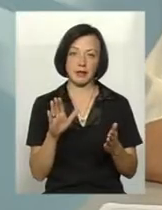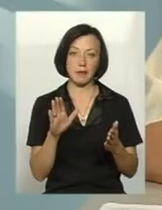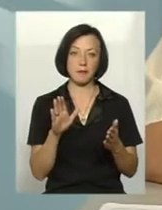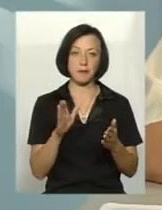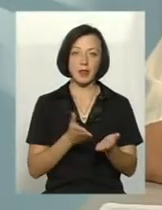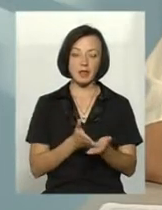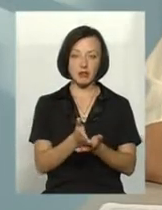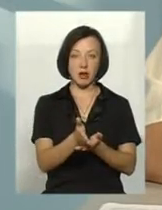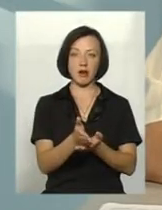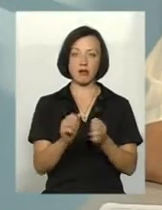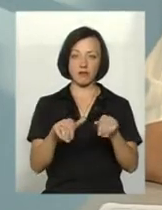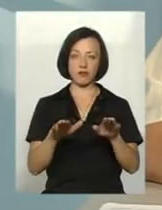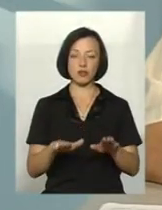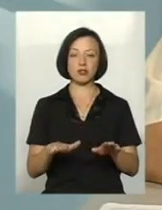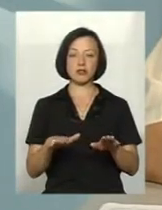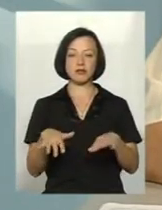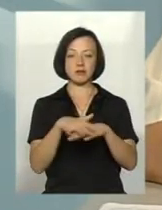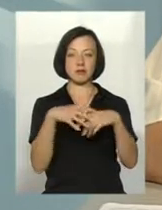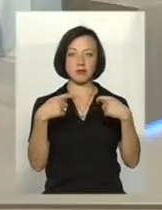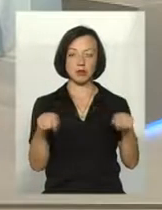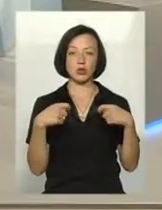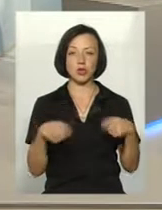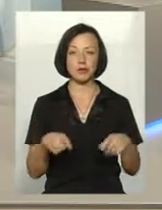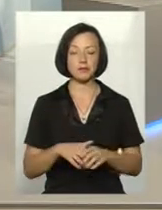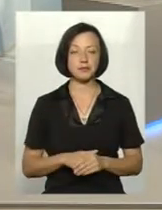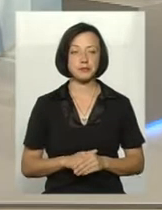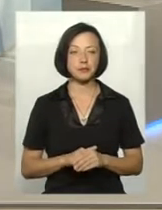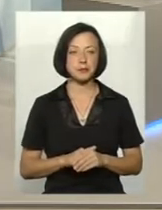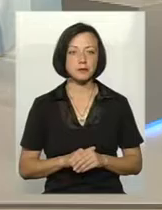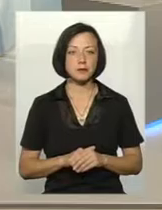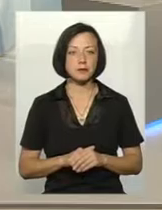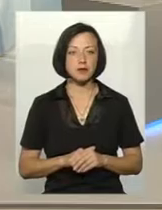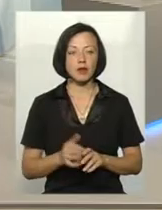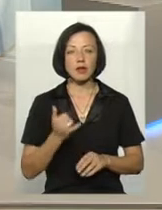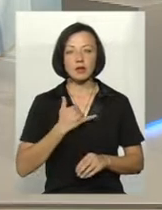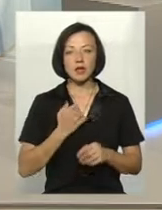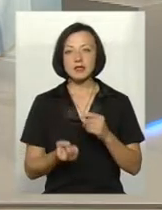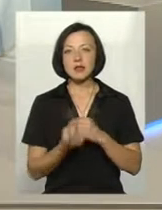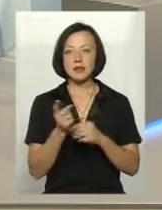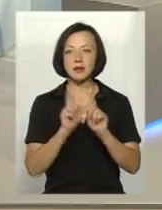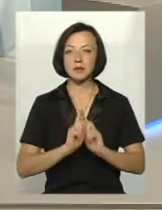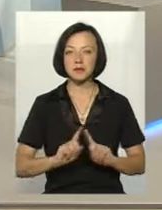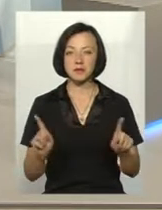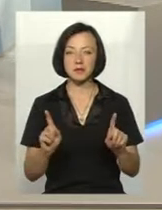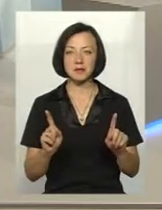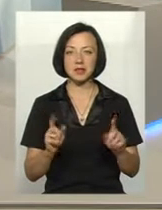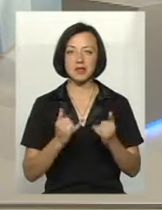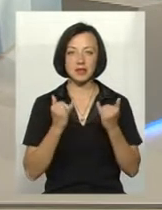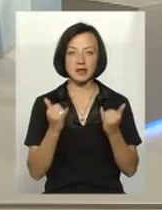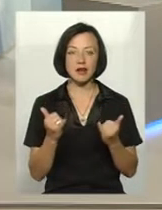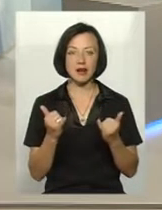шлях до виходу на ринки інших країн разом з тим в нас з'явилися такі диковані для